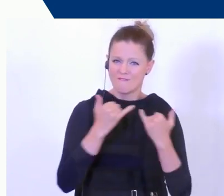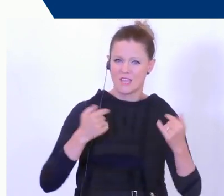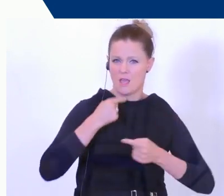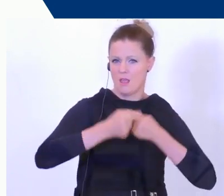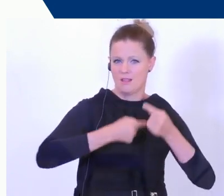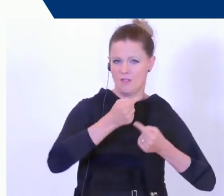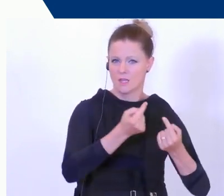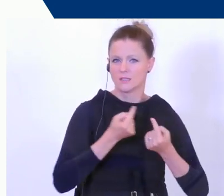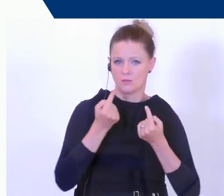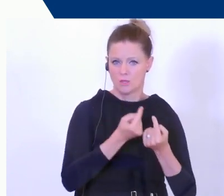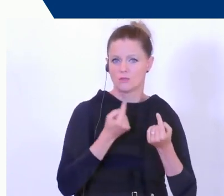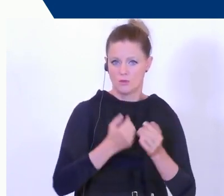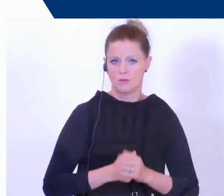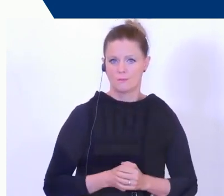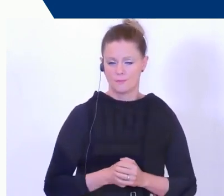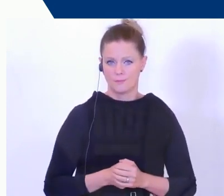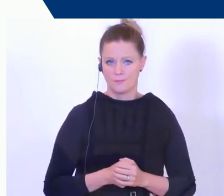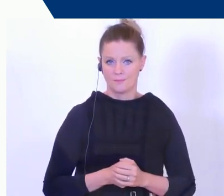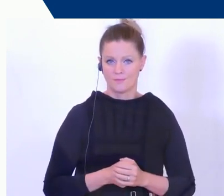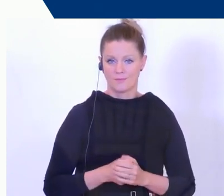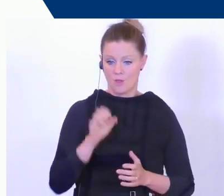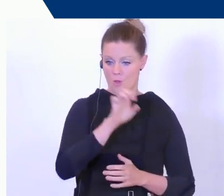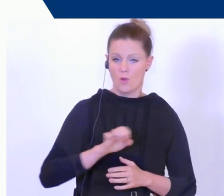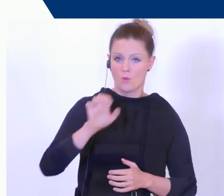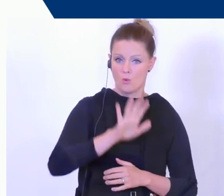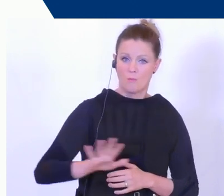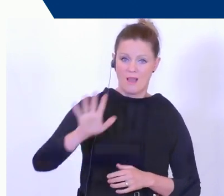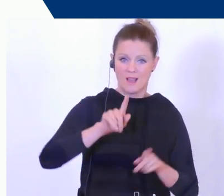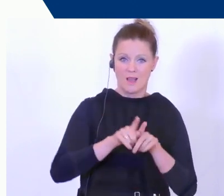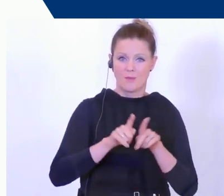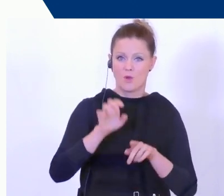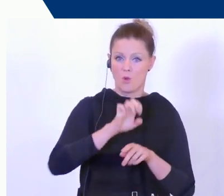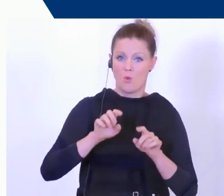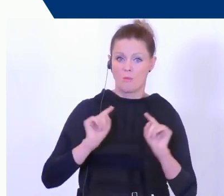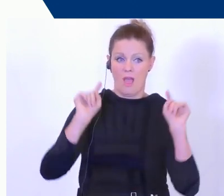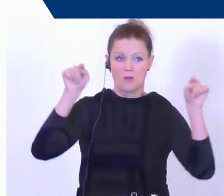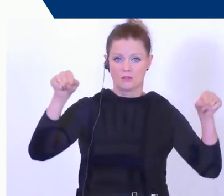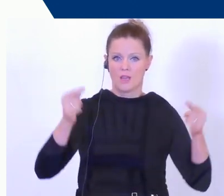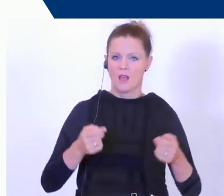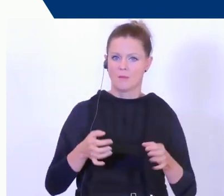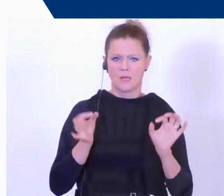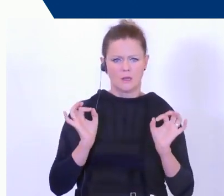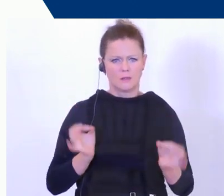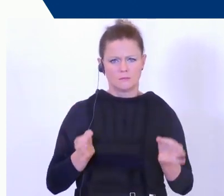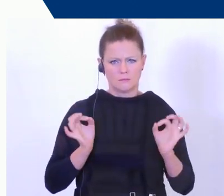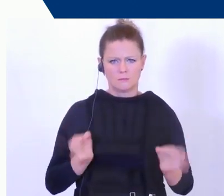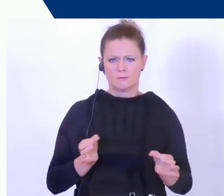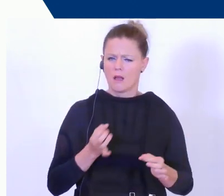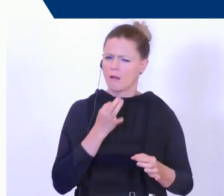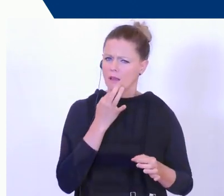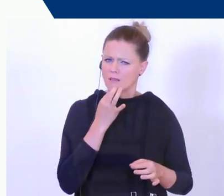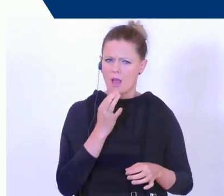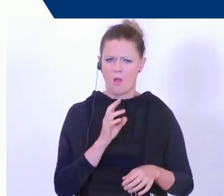und in Europa aber auch über die europäischen Grenzen hinaus ein unglaubliches Sensorium betreiben,